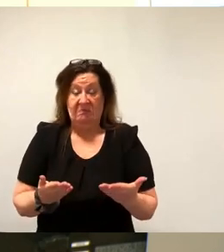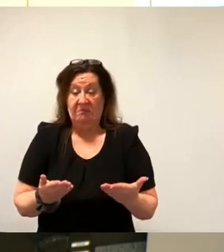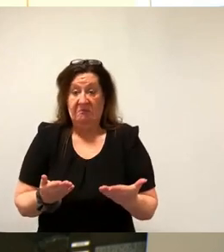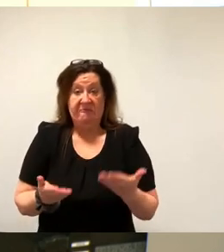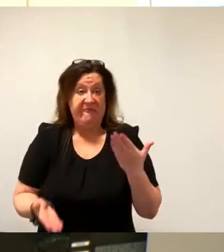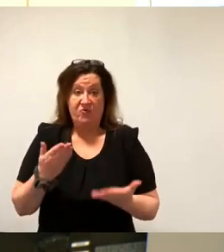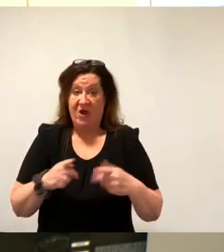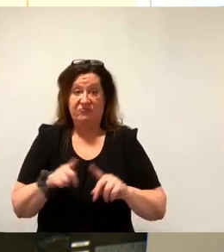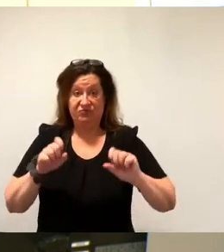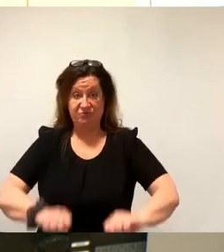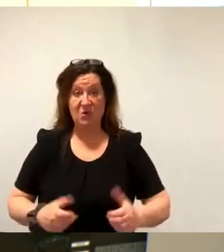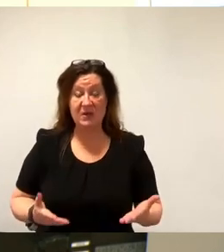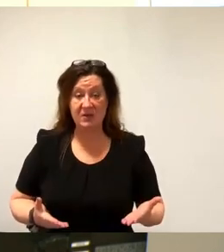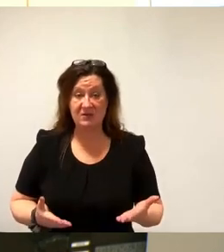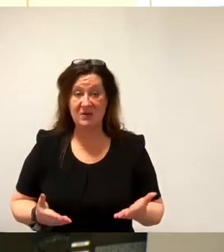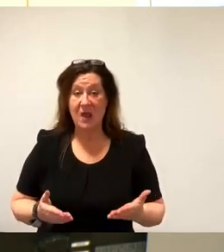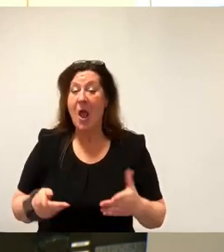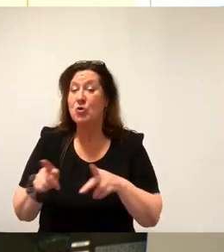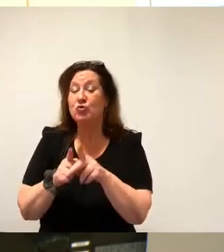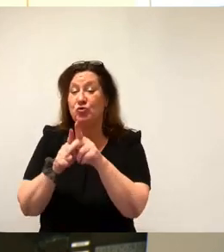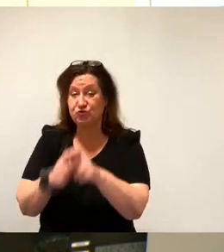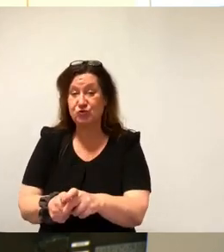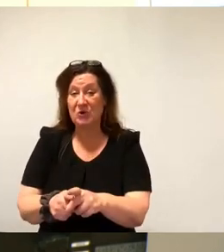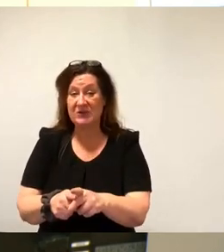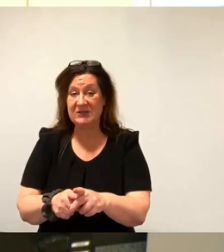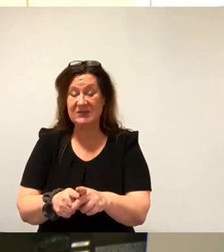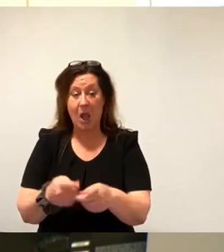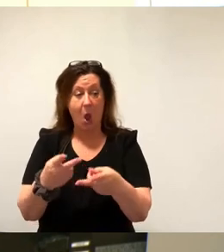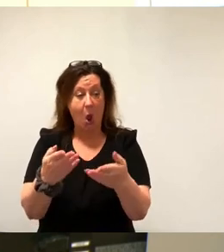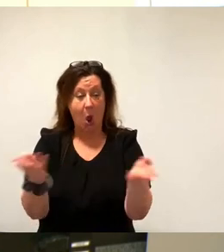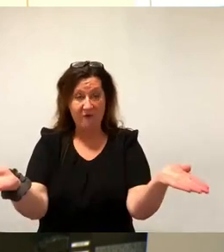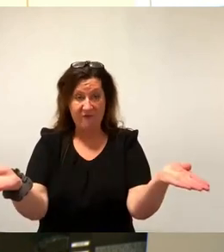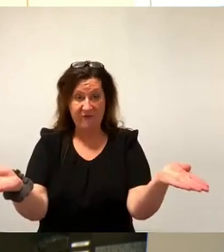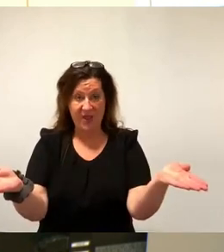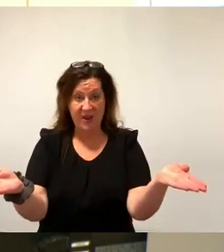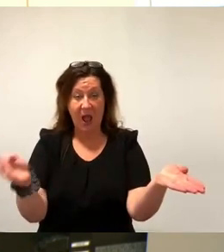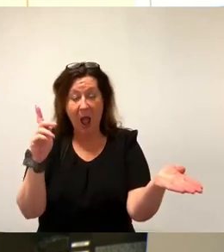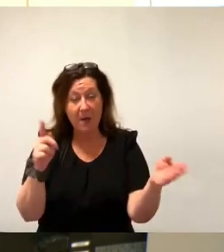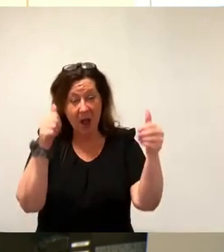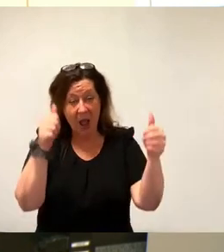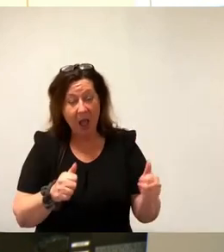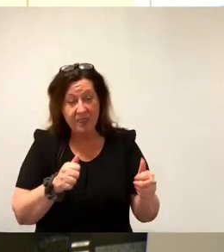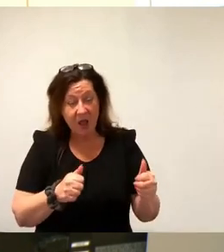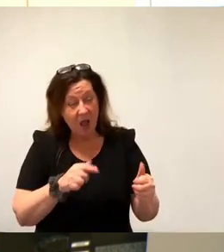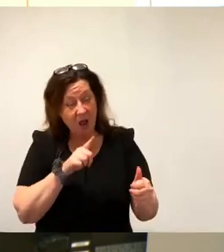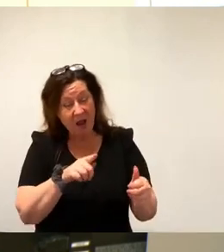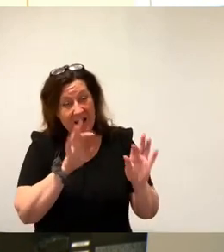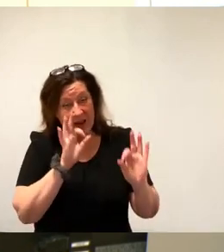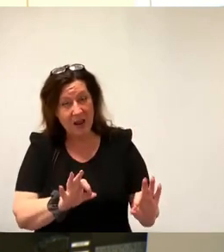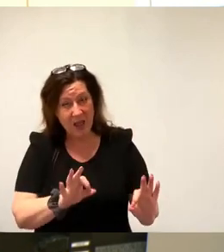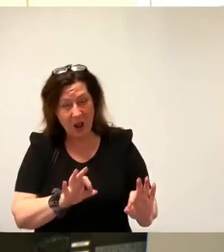Diese Zuschüsse stehen allen offen, aber wenn wir uns den Antrag genau anschauen, dann müssen wir uns die Frage stellen, wo ist da die Grenze?